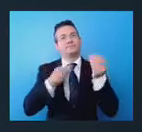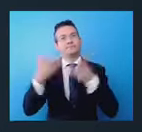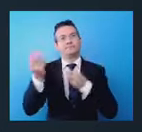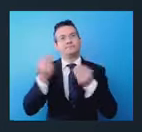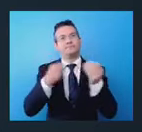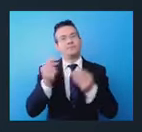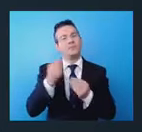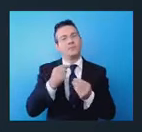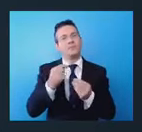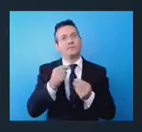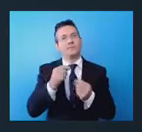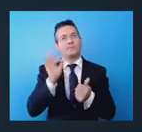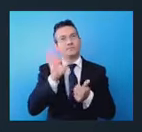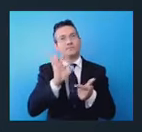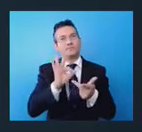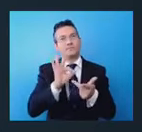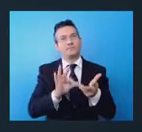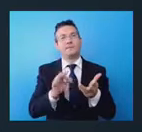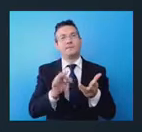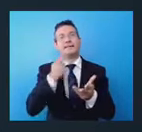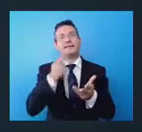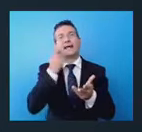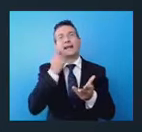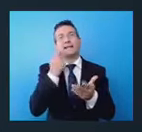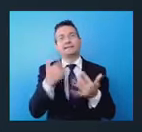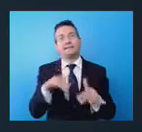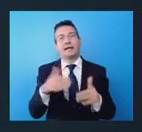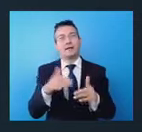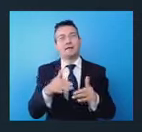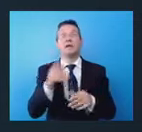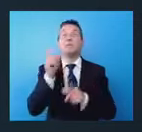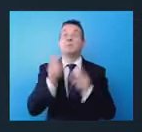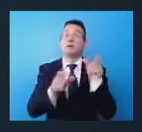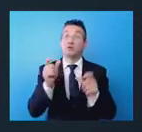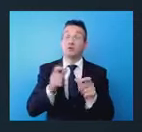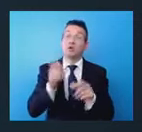veramente molto interessanti, sia le persone che sono intervenute,